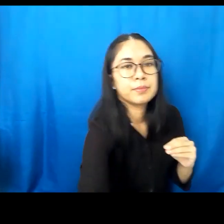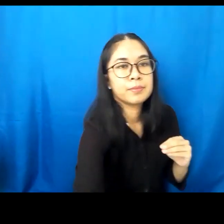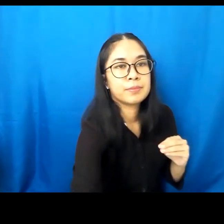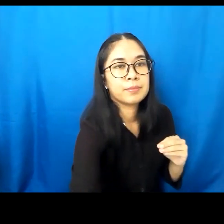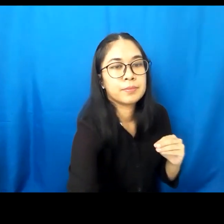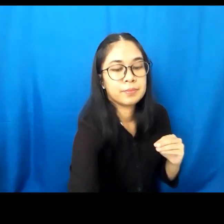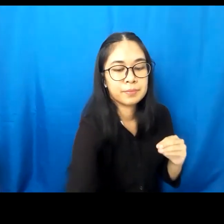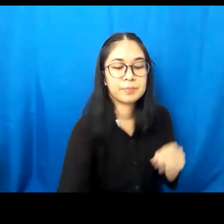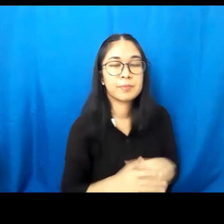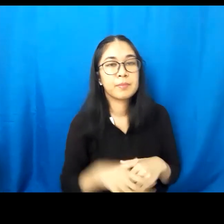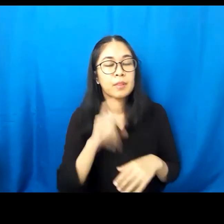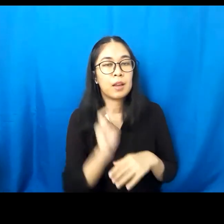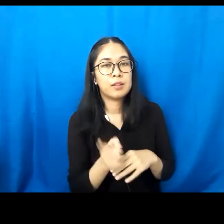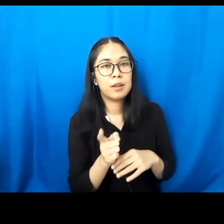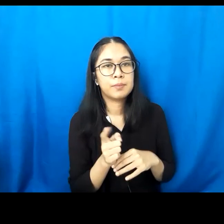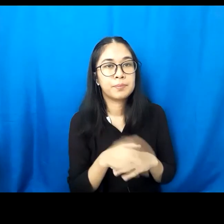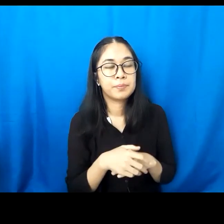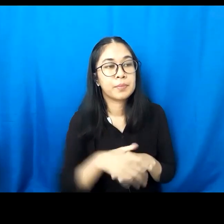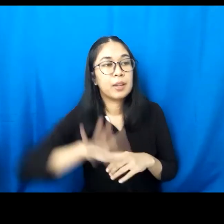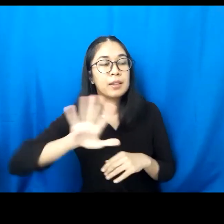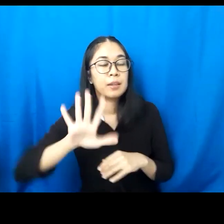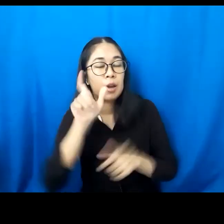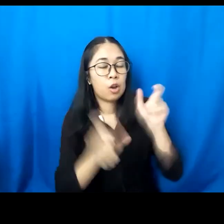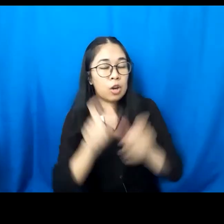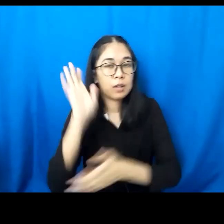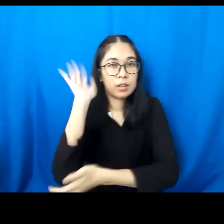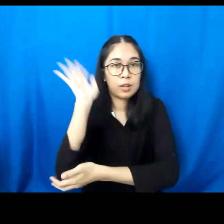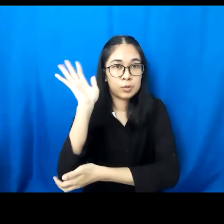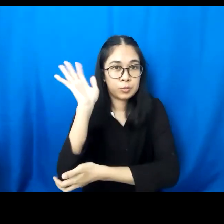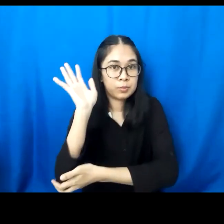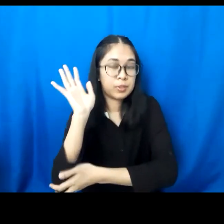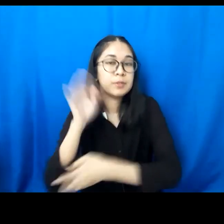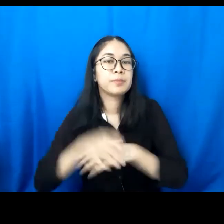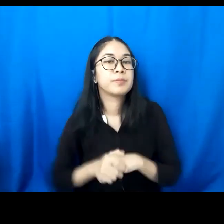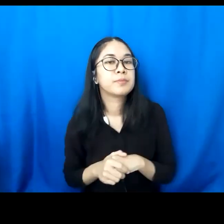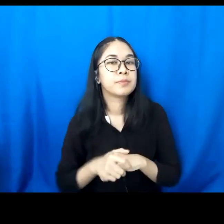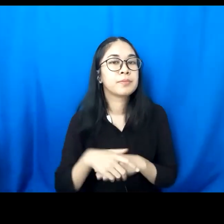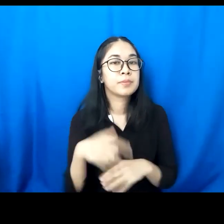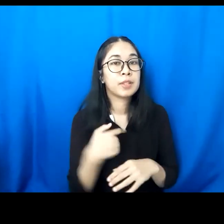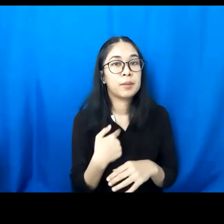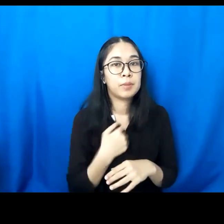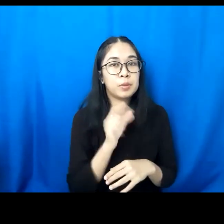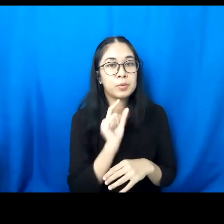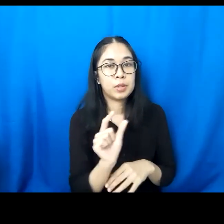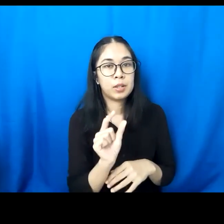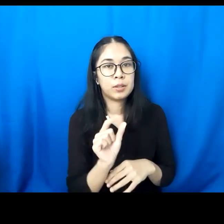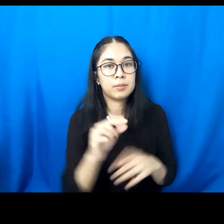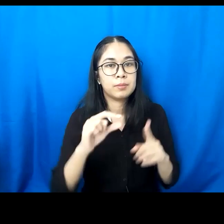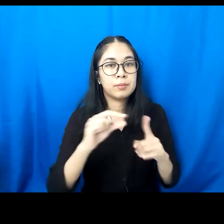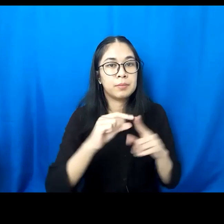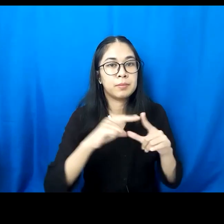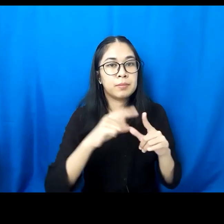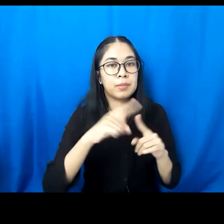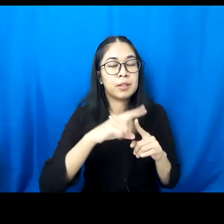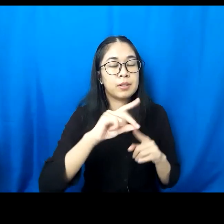sedia 5 narasumber yang ada dan dengan ini kami mengundang Mbak Patricia Norimarna untuk